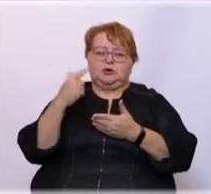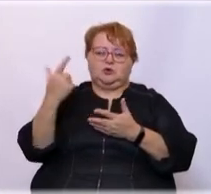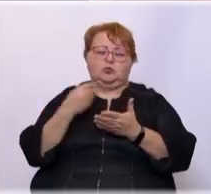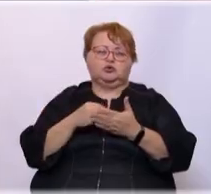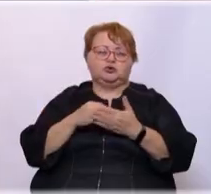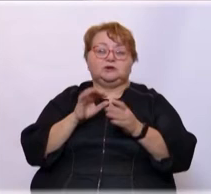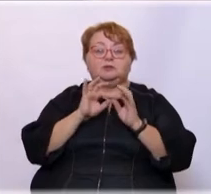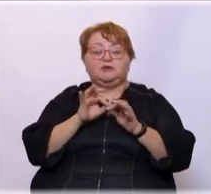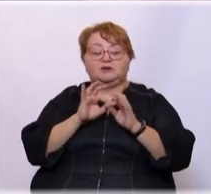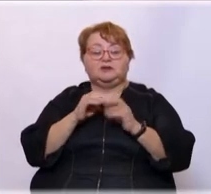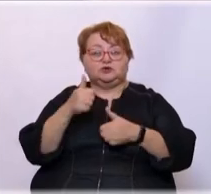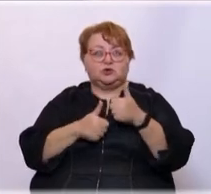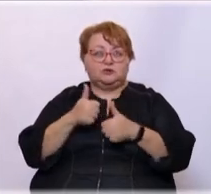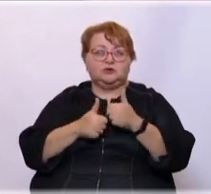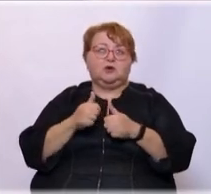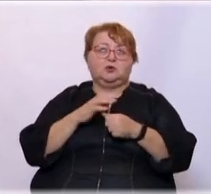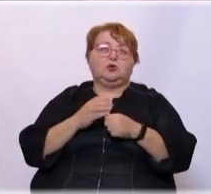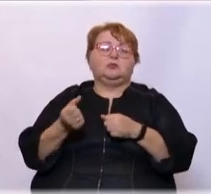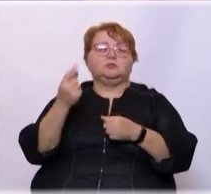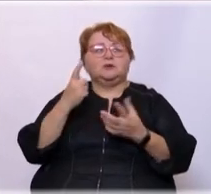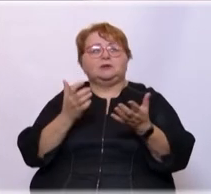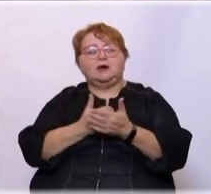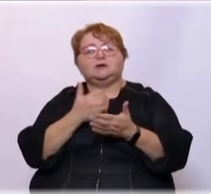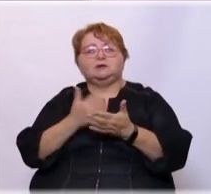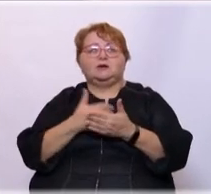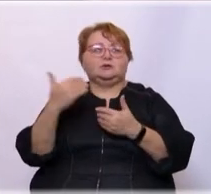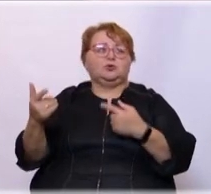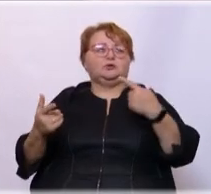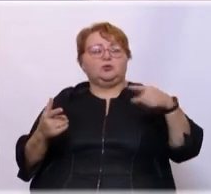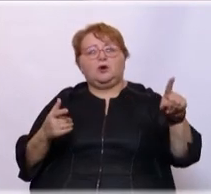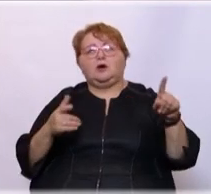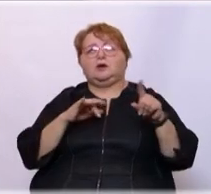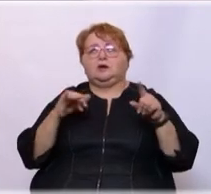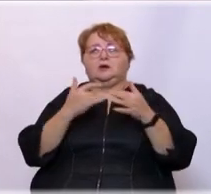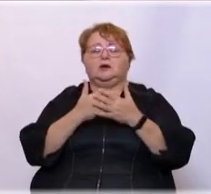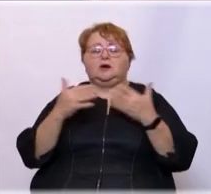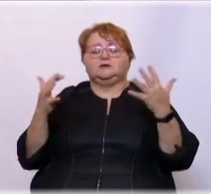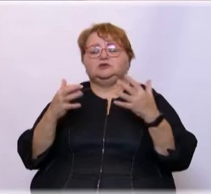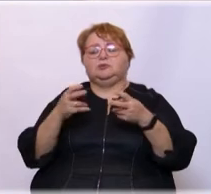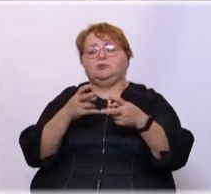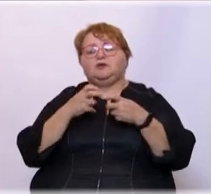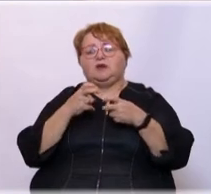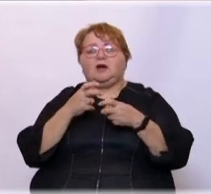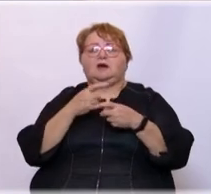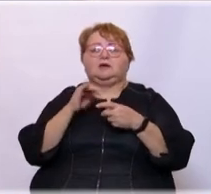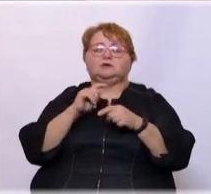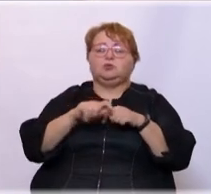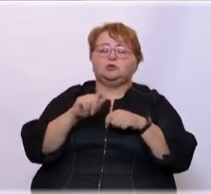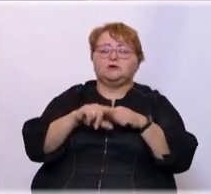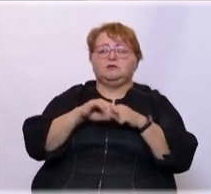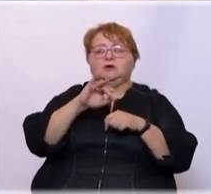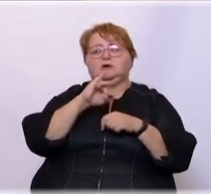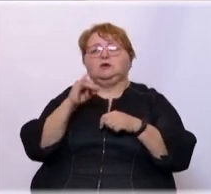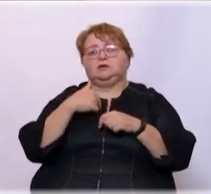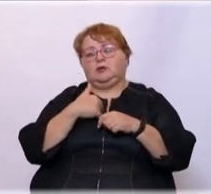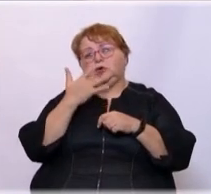соревнования. Ну, потом находили одна, вторая. Там, как раз, привлекаем различных спонсоров, которые нам